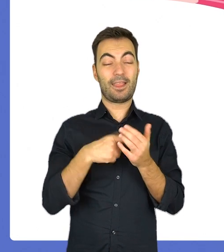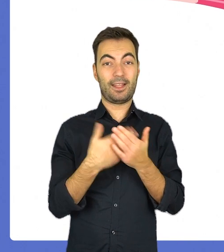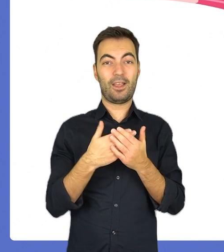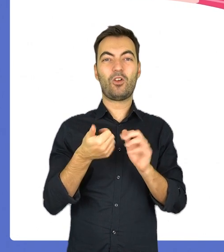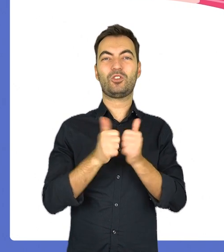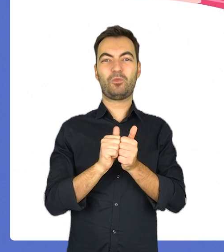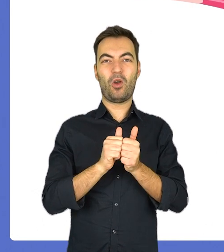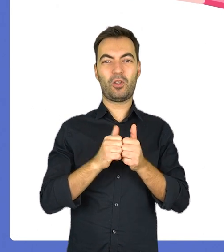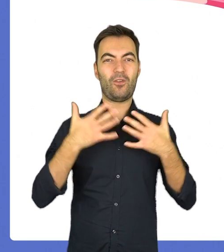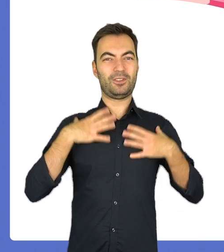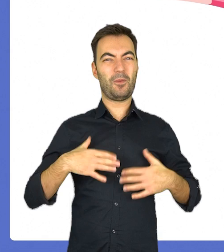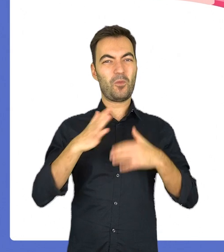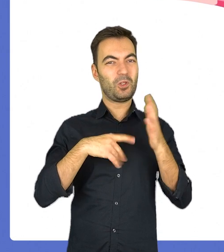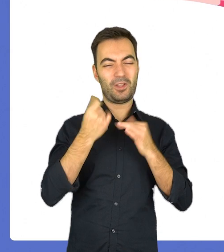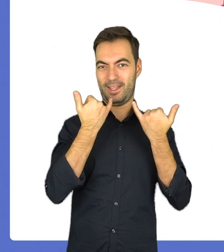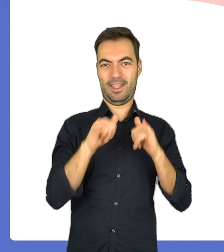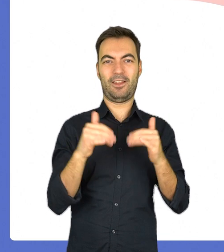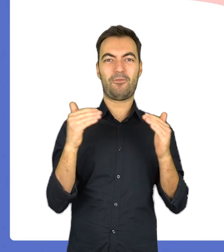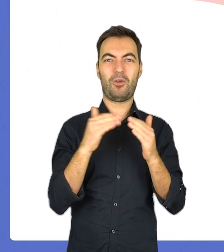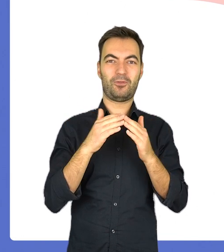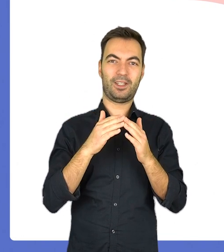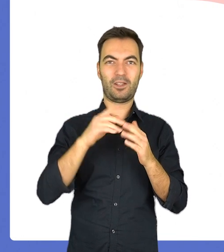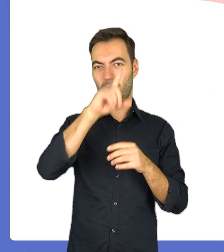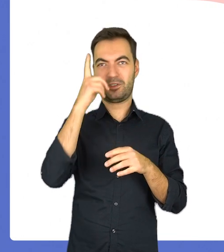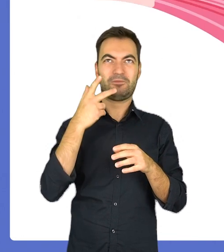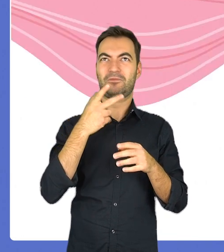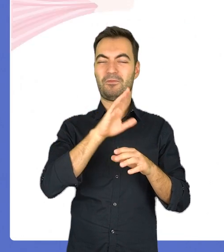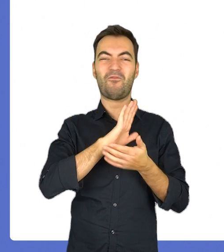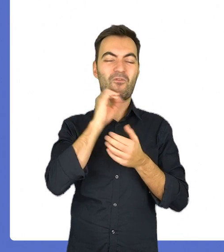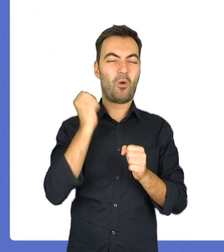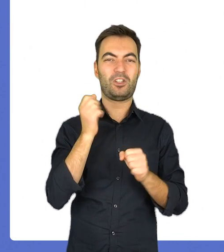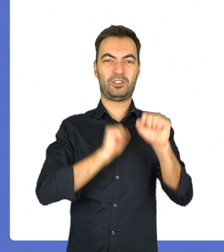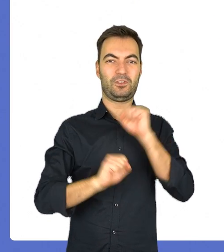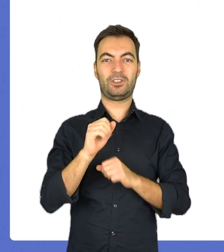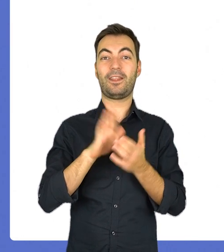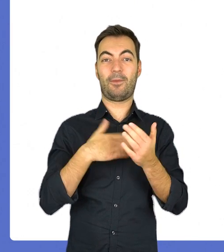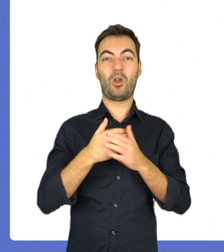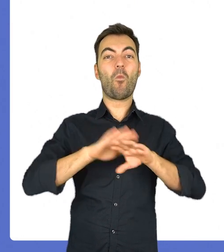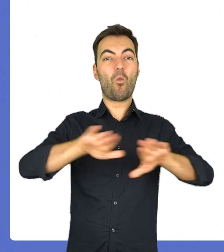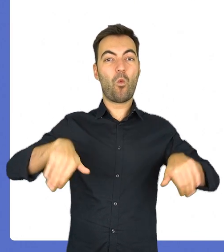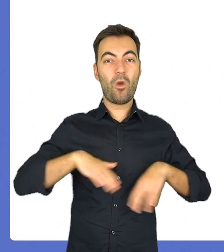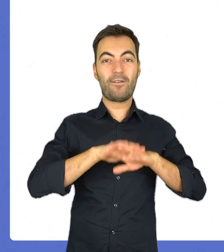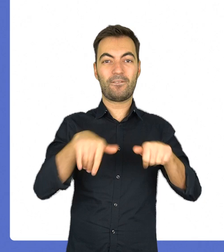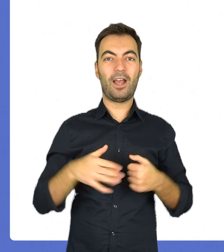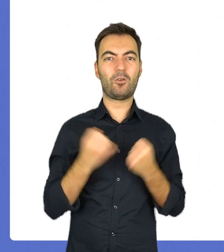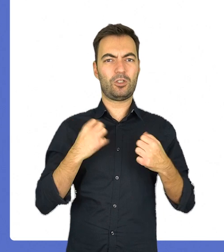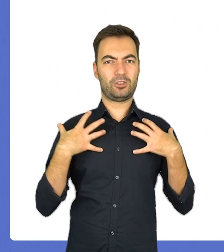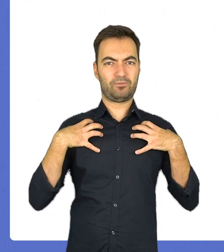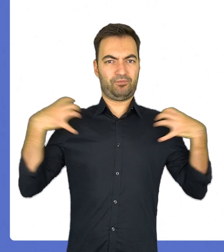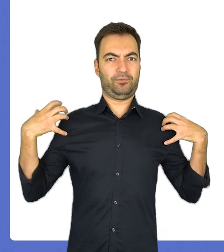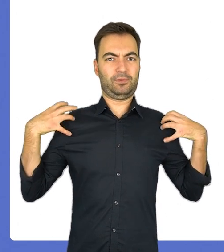dlatego sportowcy mają inną sylwetkę niż osoby, które nie ćwiczą. Na przykład u pływaka bardziej